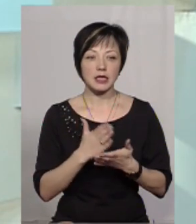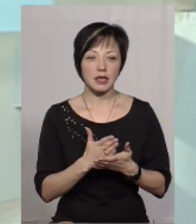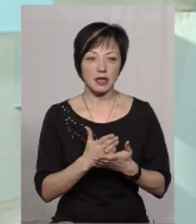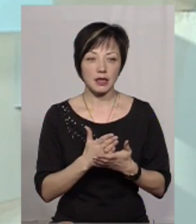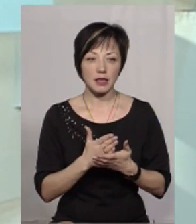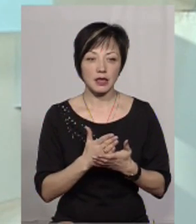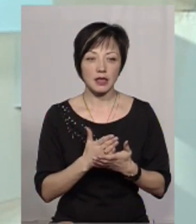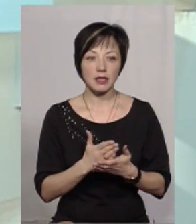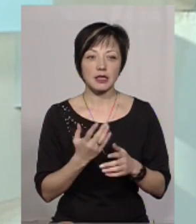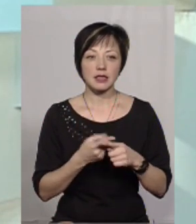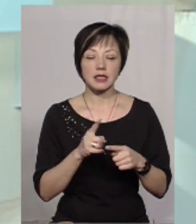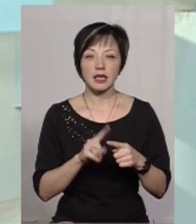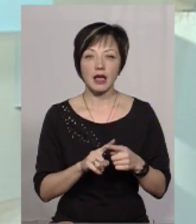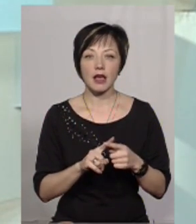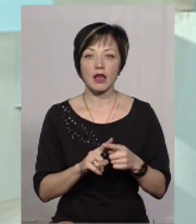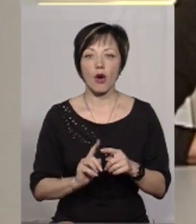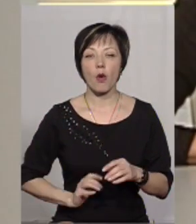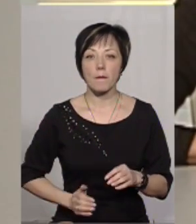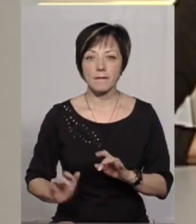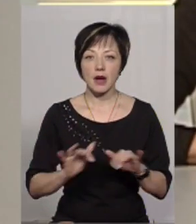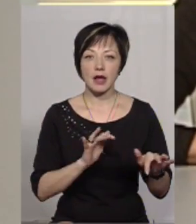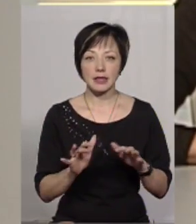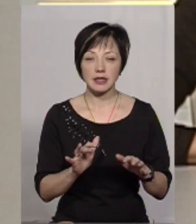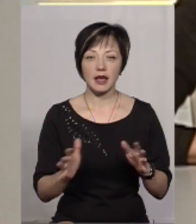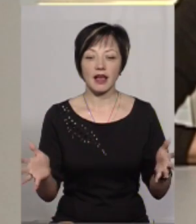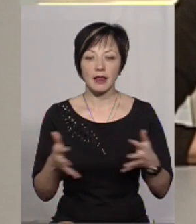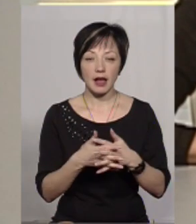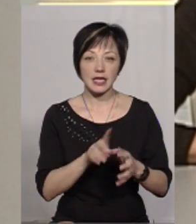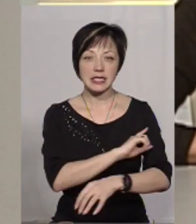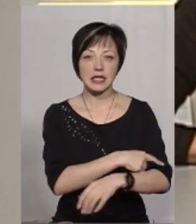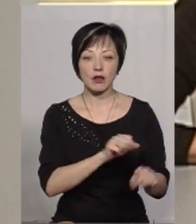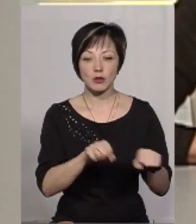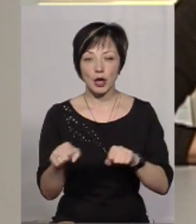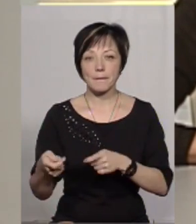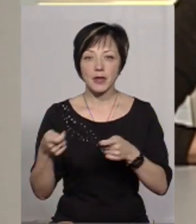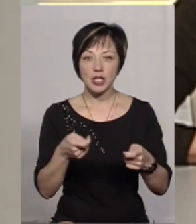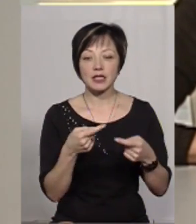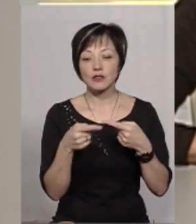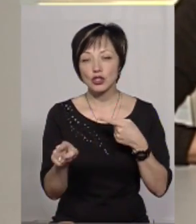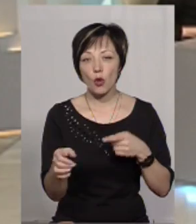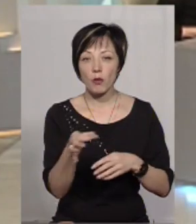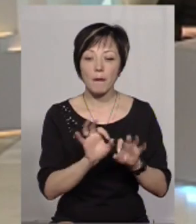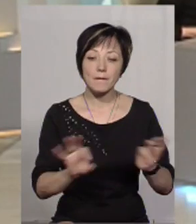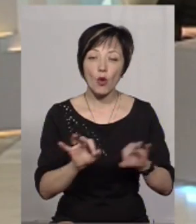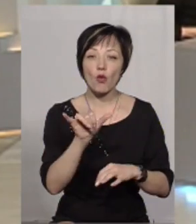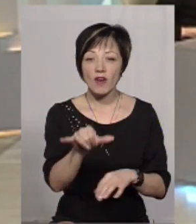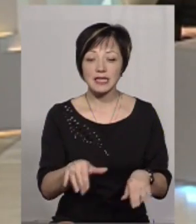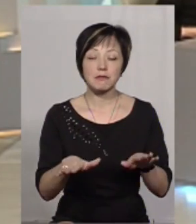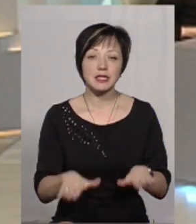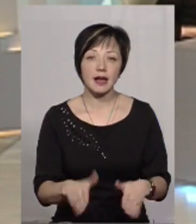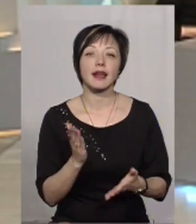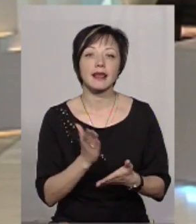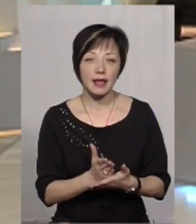цієї кампанії інформаційної, євроінтеграція, сила можливостей, приїжджати в різні області, пояснювати, що у вас тут на